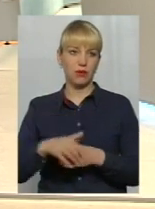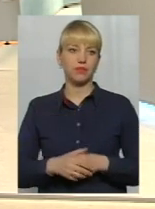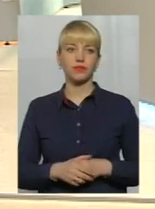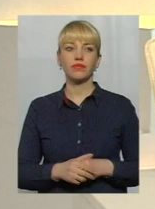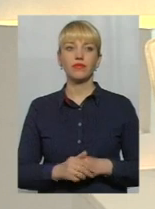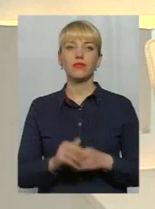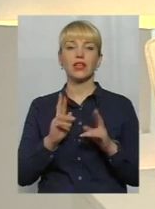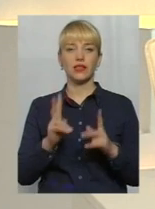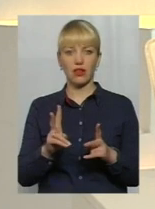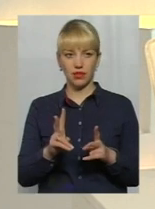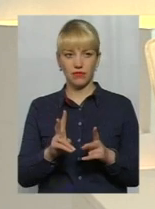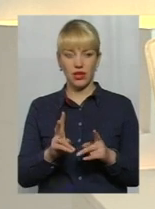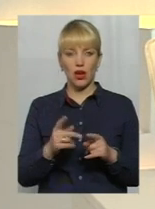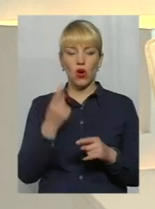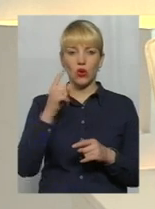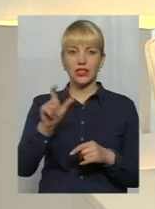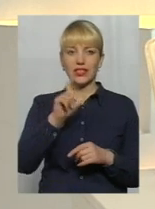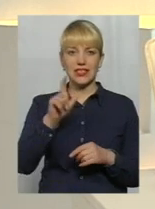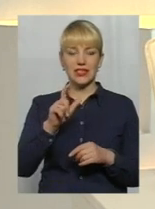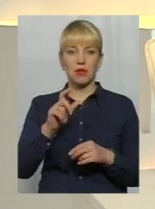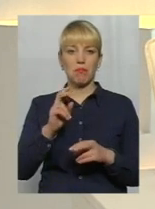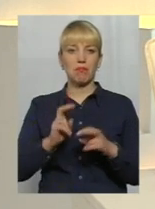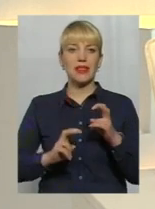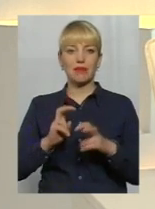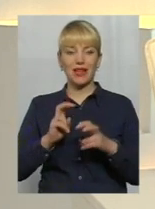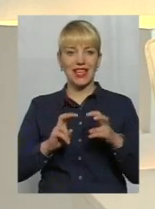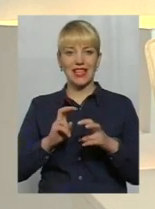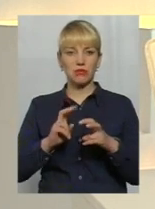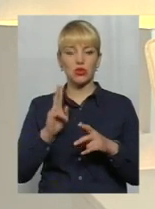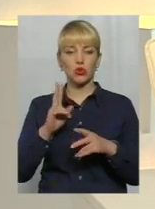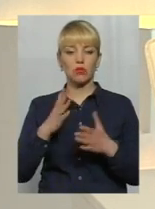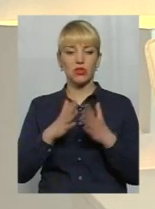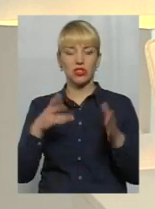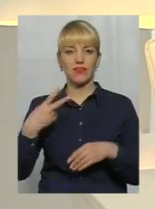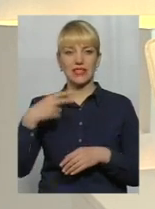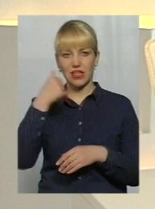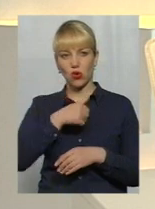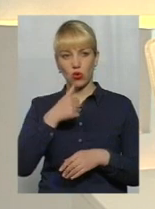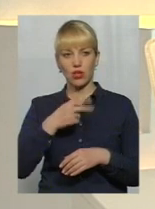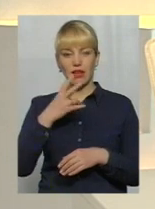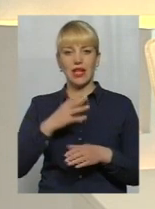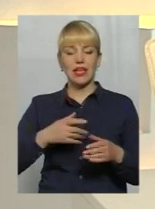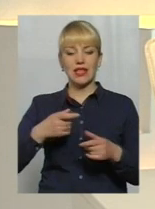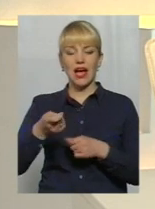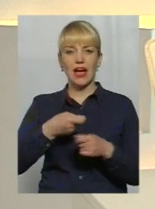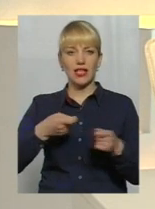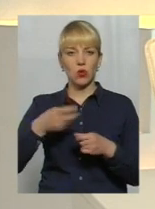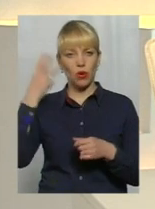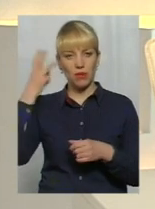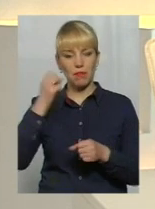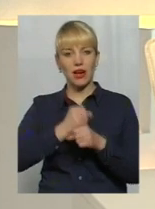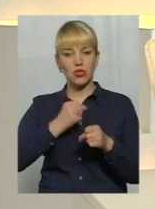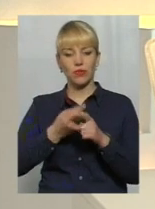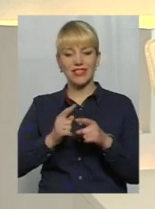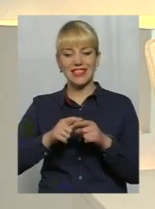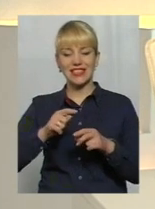Як, власне, одне з підприємств, яке вже більше 20 років на ринку Хмельницького, працює саме в